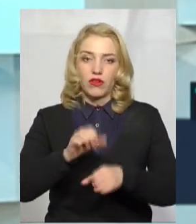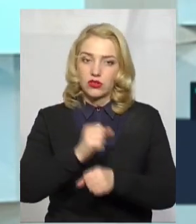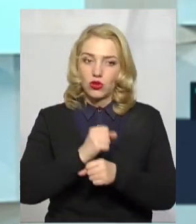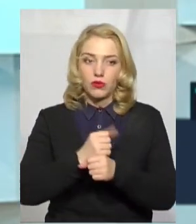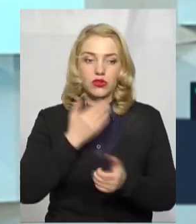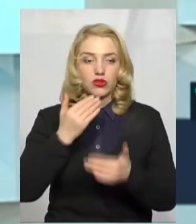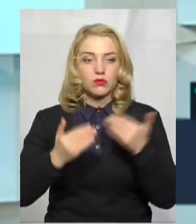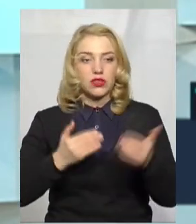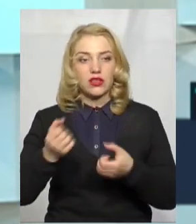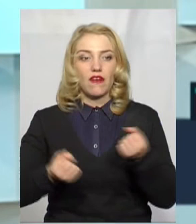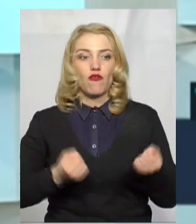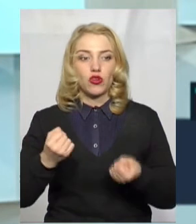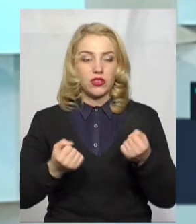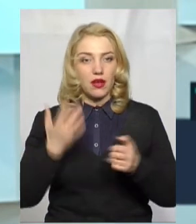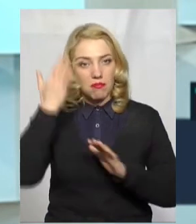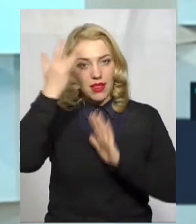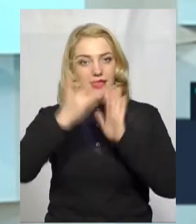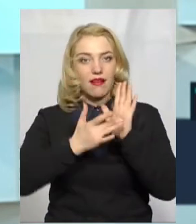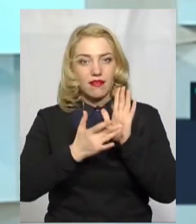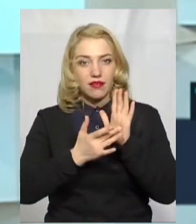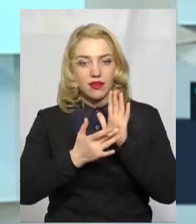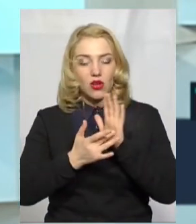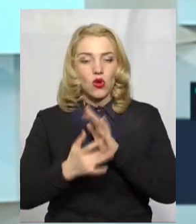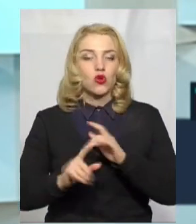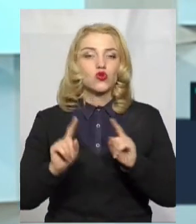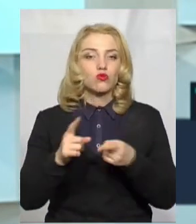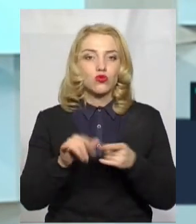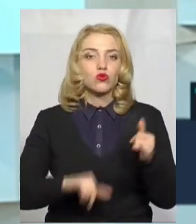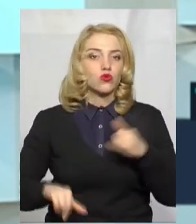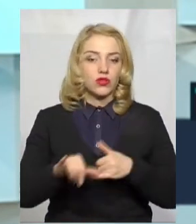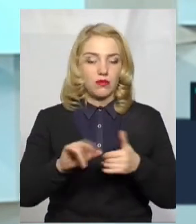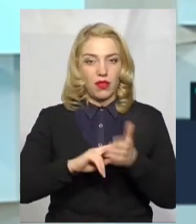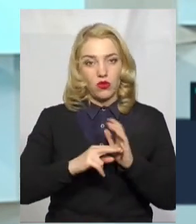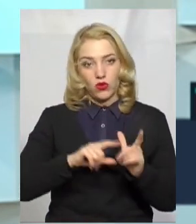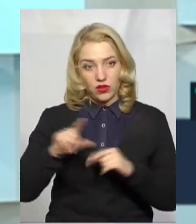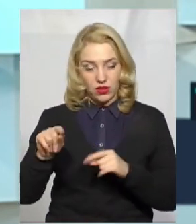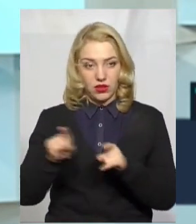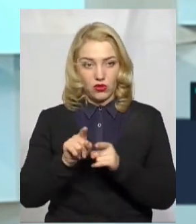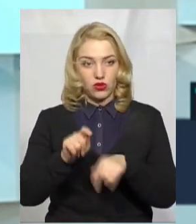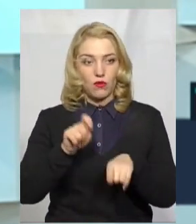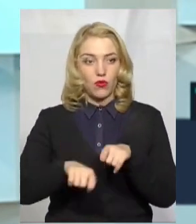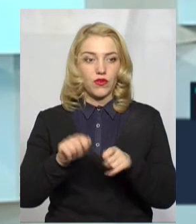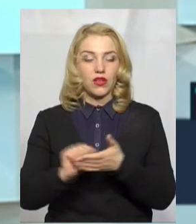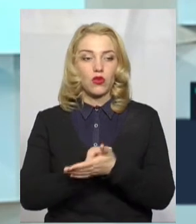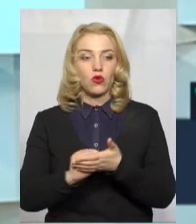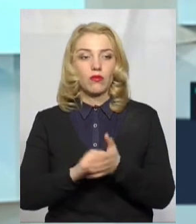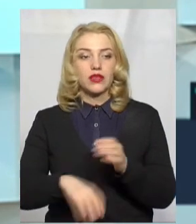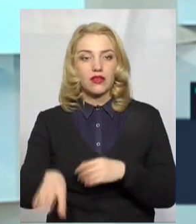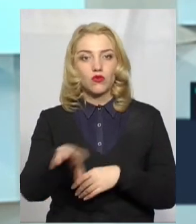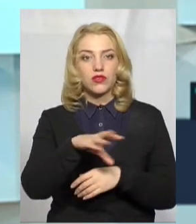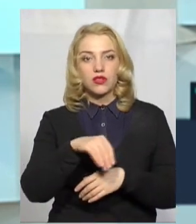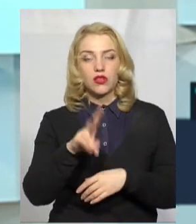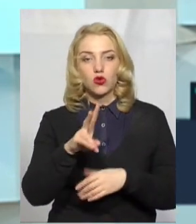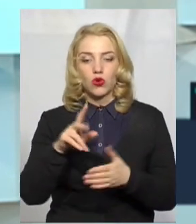у водія, з якою метою, чому, куди він планує їхати. Крім цього, також перевірка документів у всіх, хто